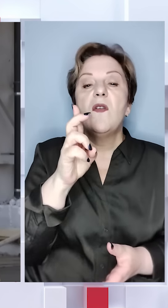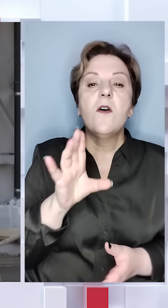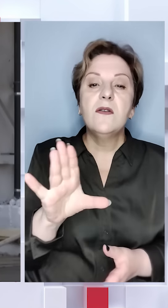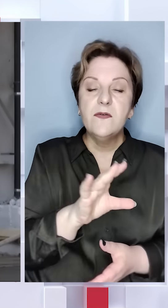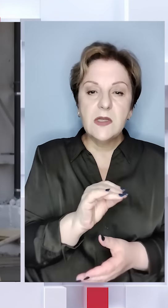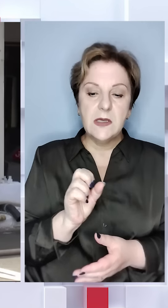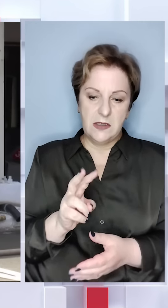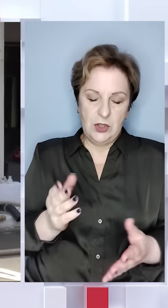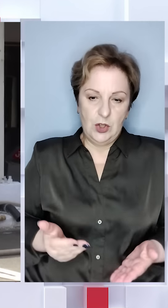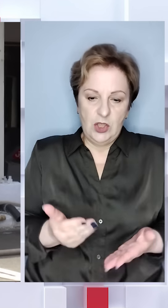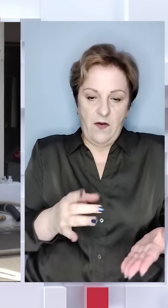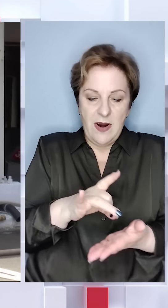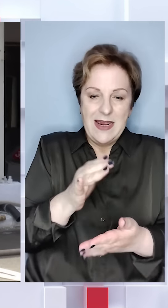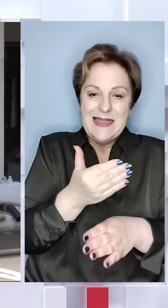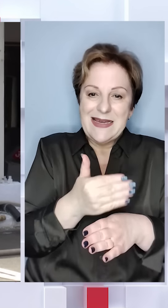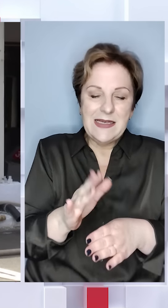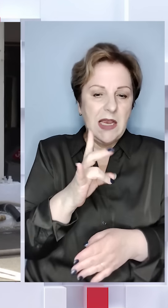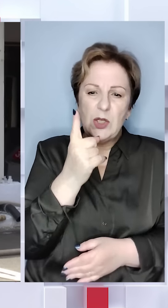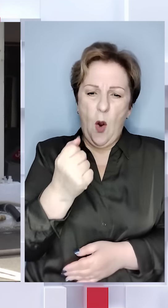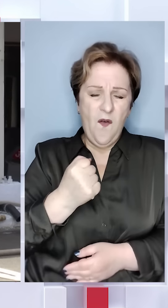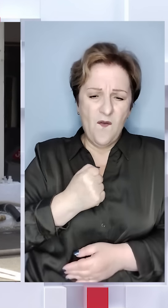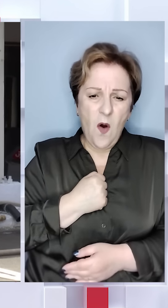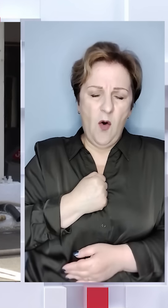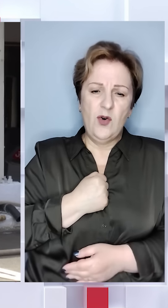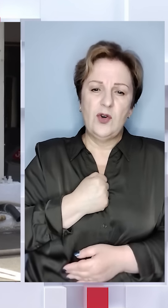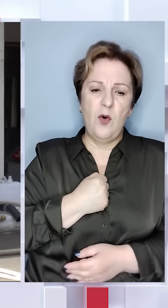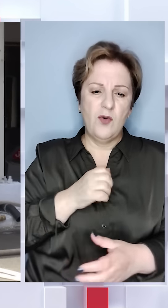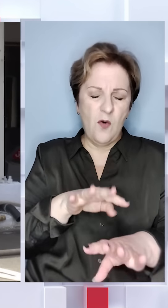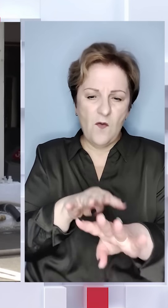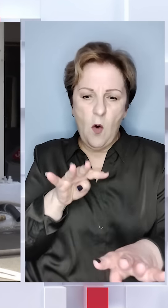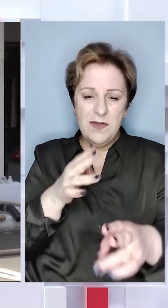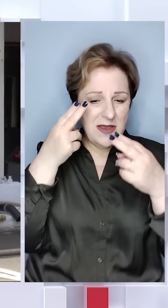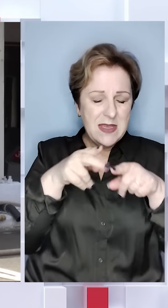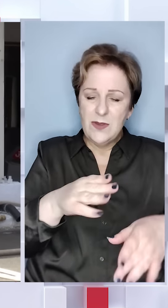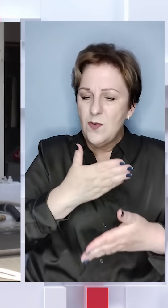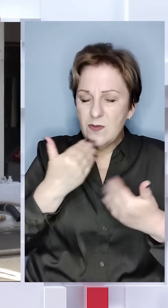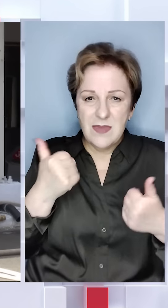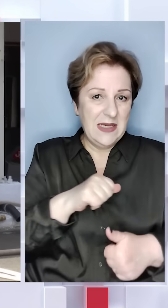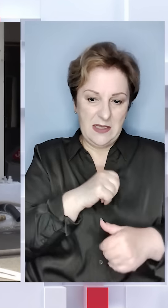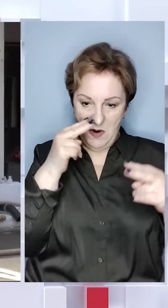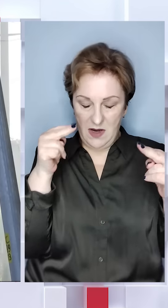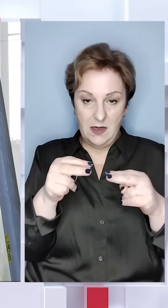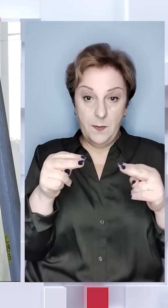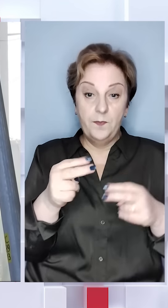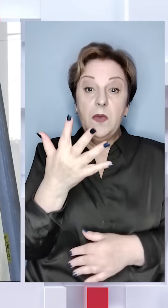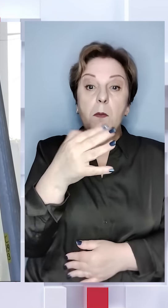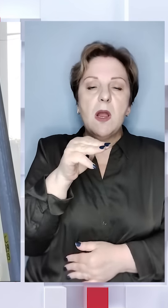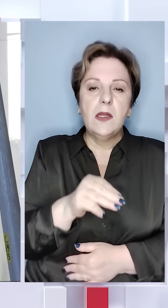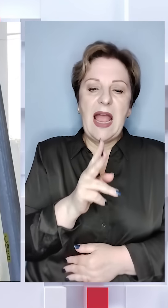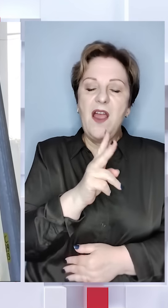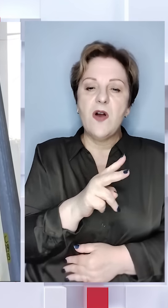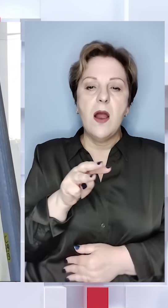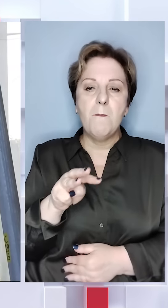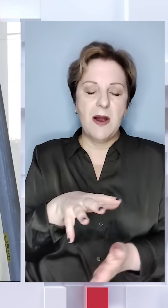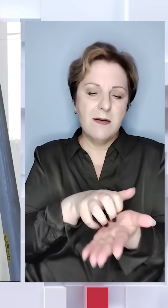що всі живі. Це центральна частина жодних військових формувань. Техніки тут не перебуває, ви це самі засвідчили. П'ять тисяч